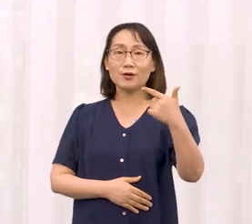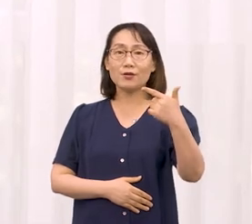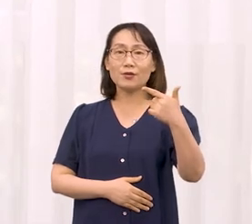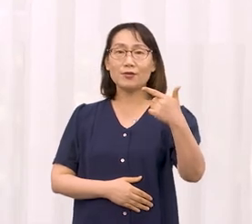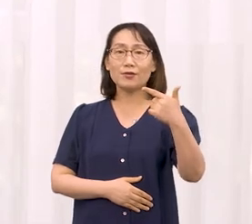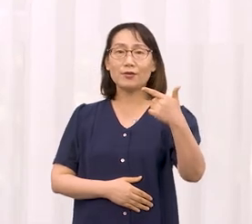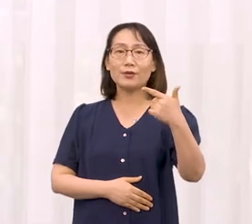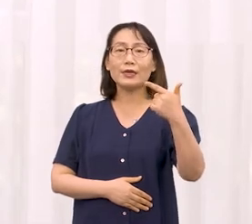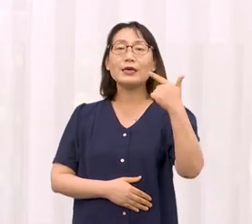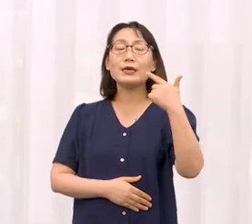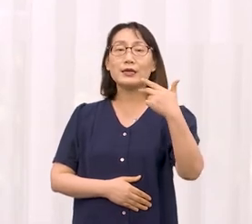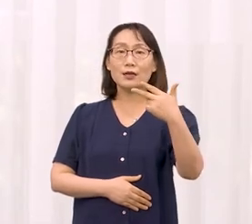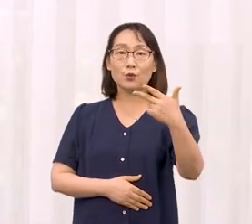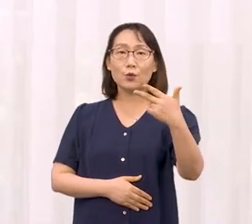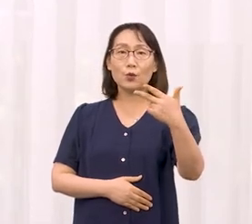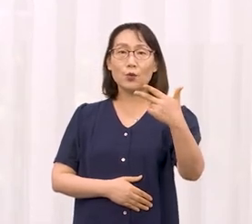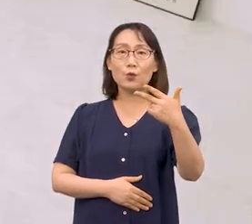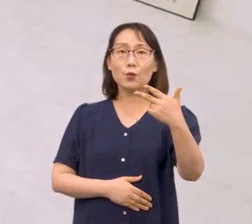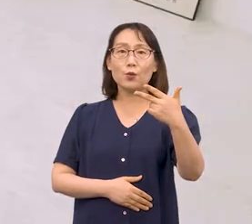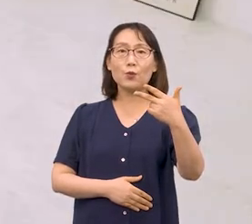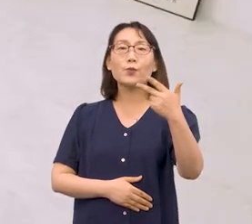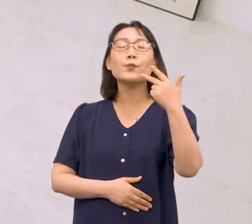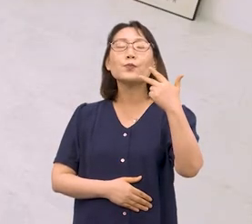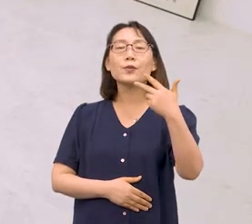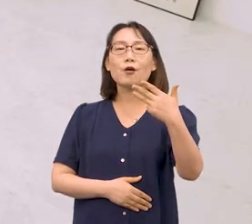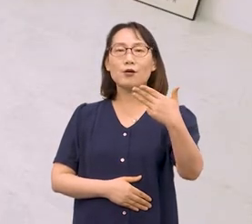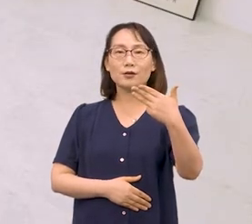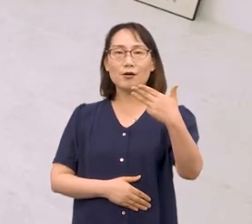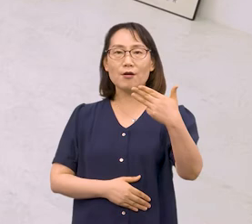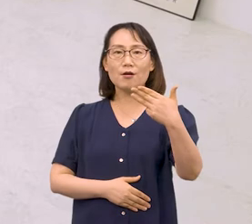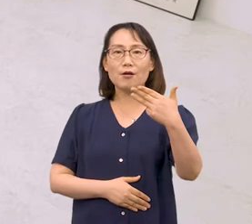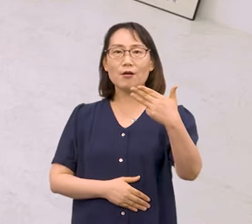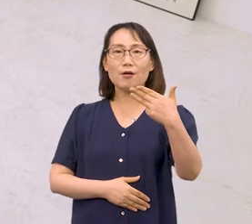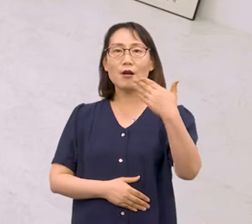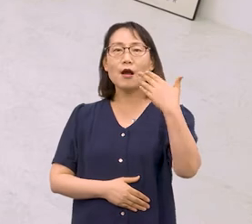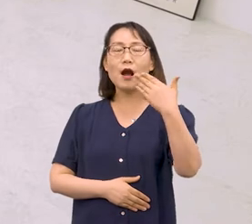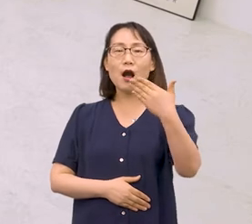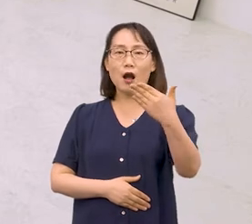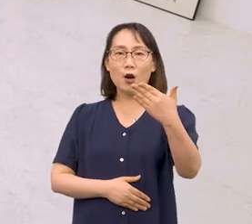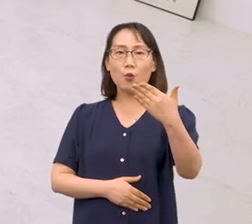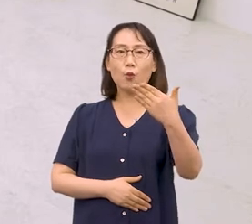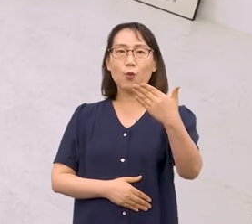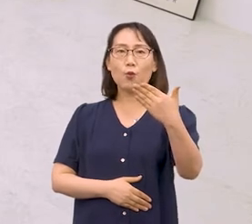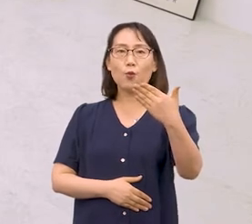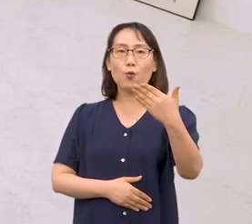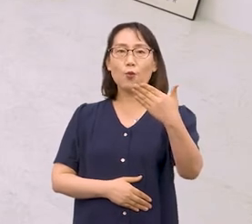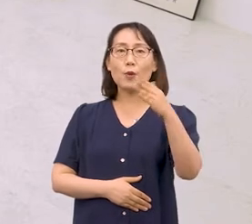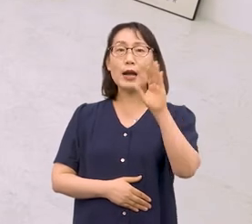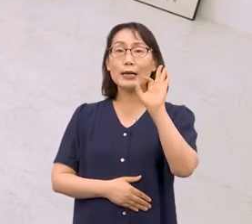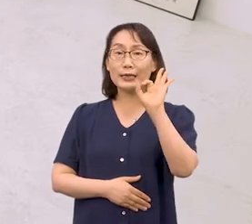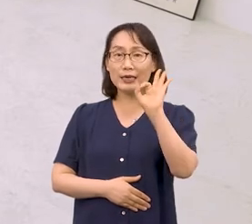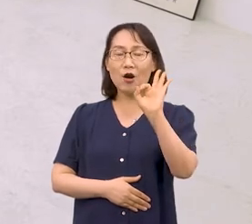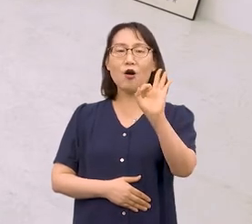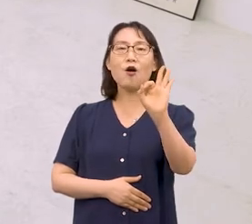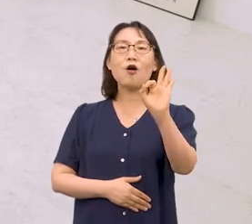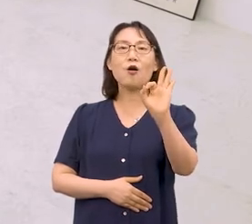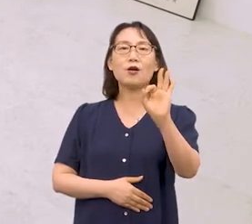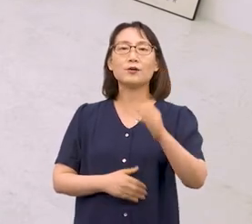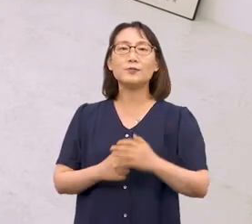일곱 여덟 아홉 열